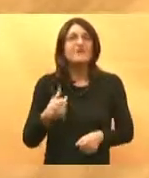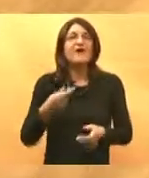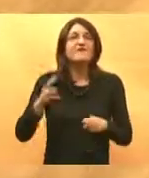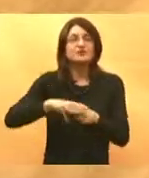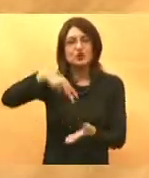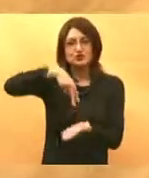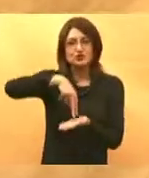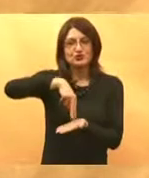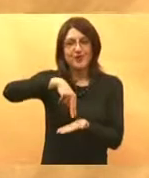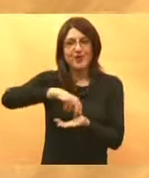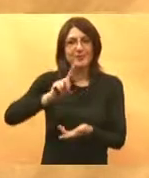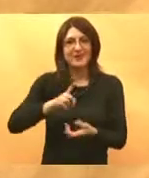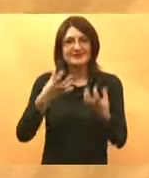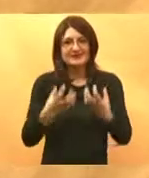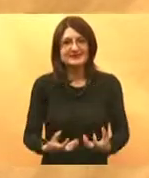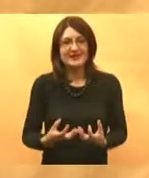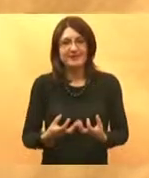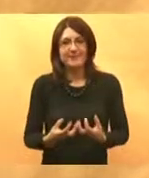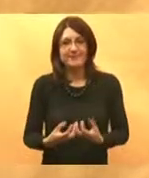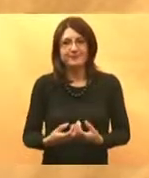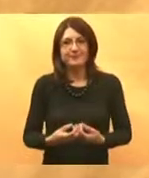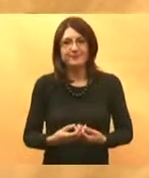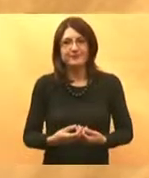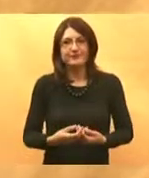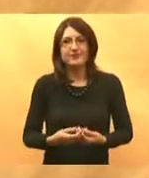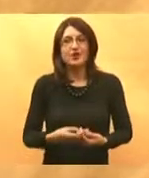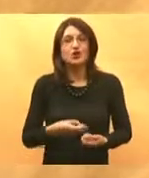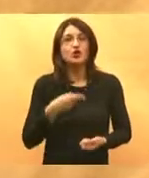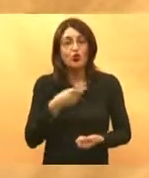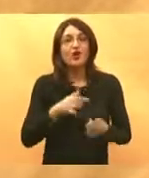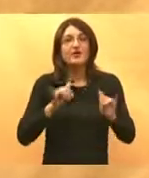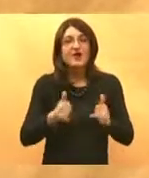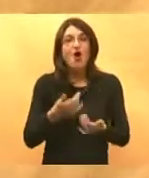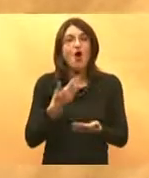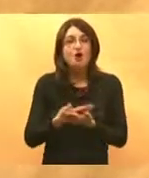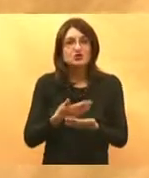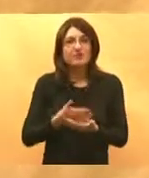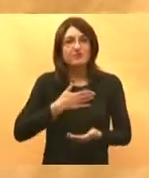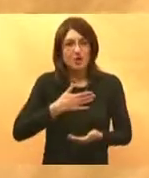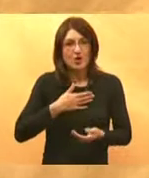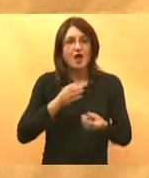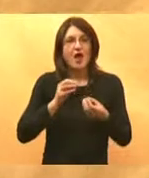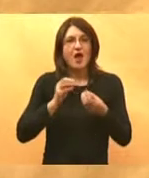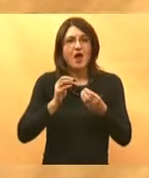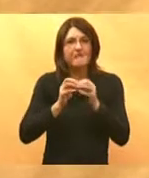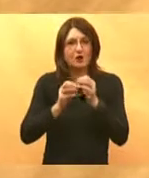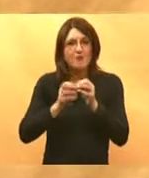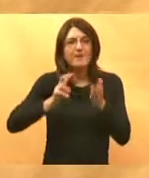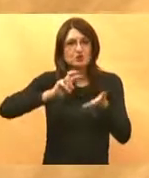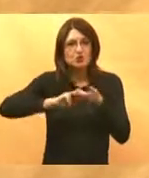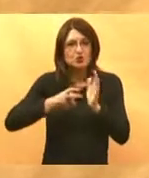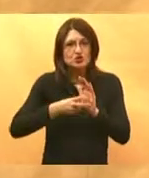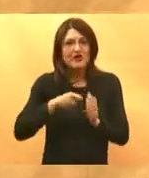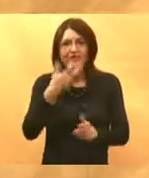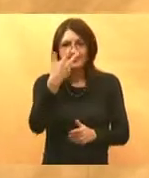a s druge strane ovo što ste rekli na kraju pogrešno to je osnovno naš je problem sa stručnog stanovištva nama